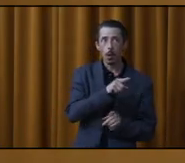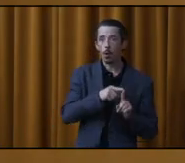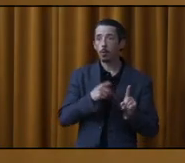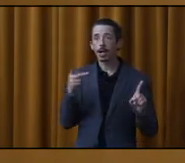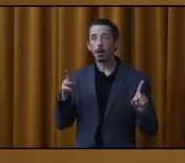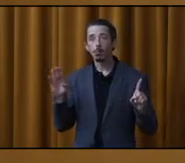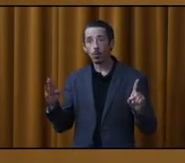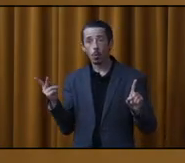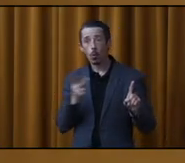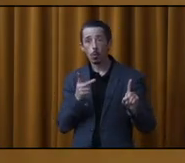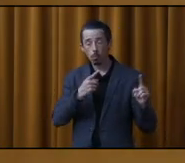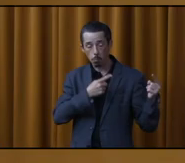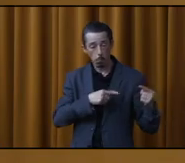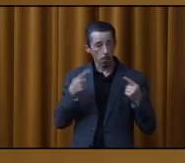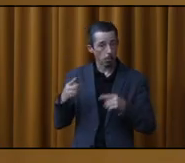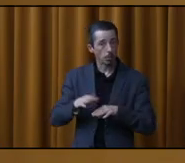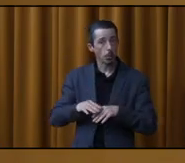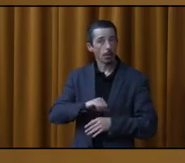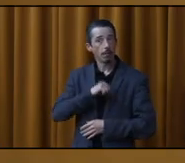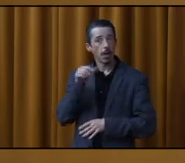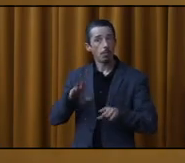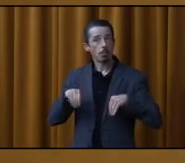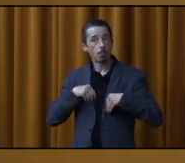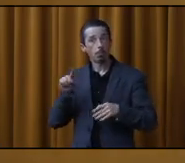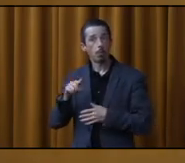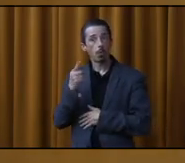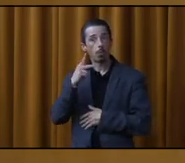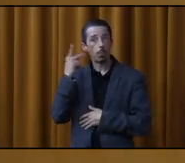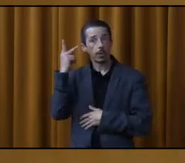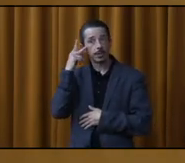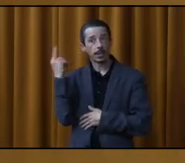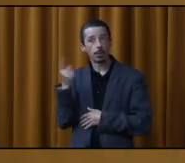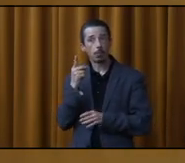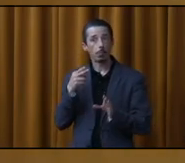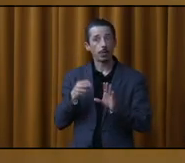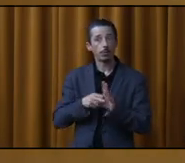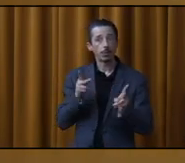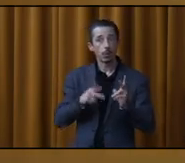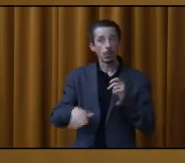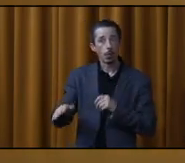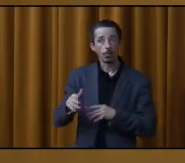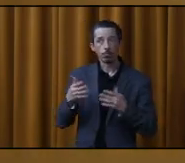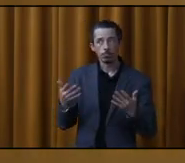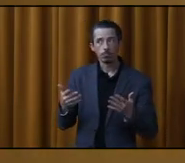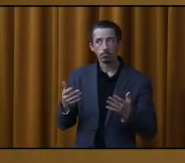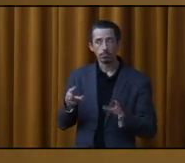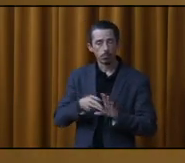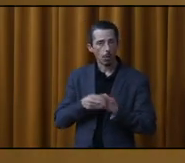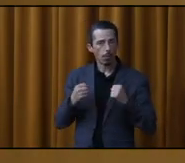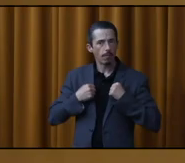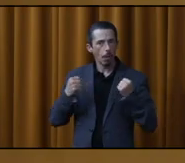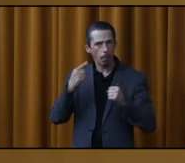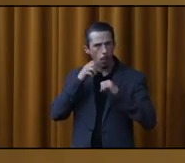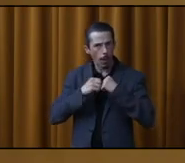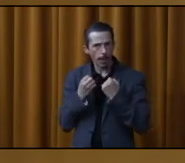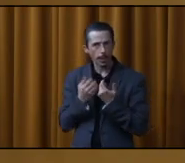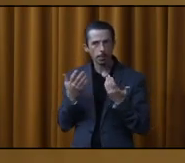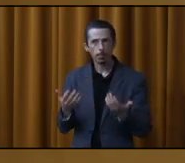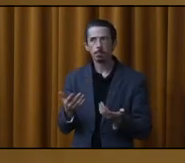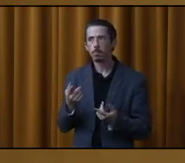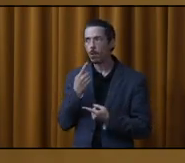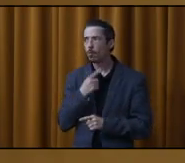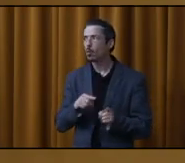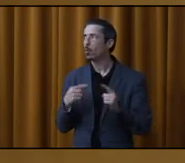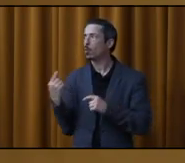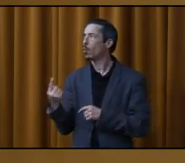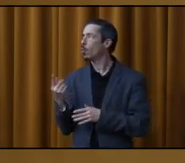sommes très fiers de l'adoption ce soir de la première politique de participation citoyenne, un engagement fort pour l'équipe. J'avoue que c